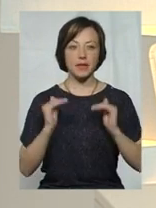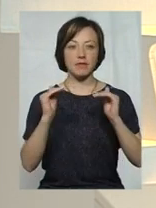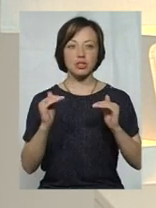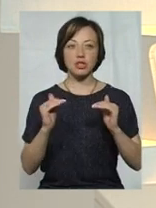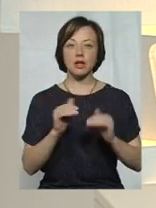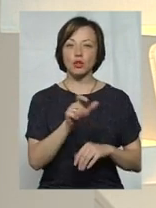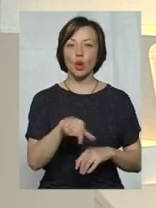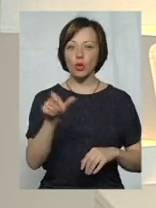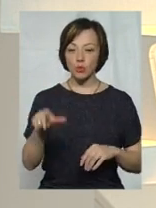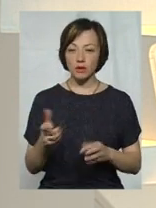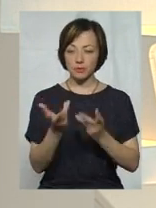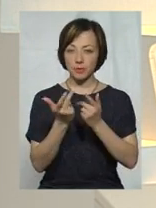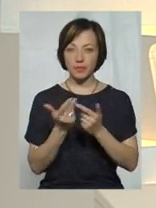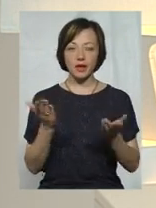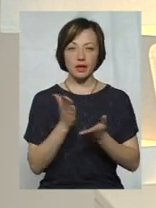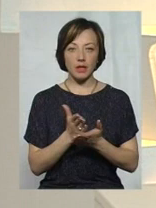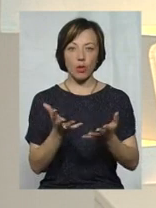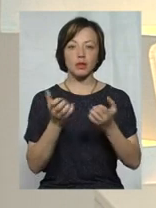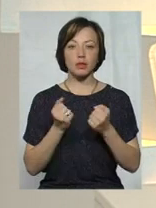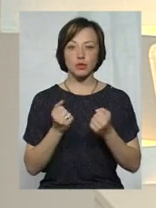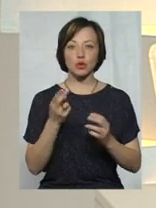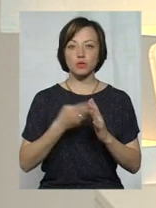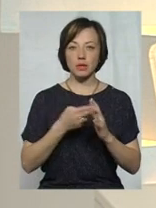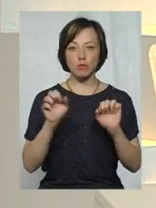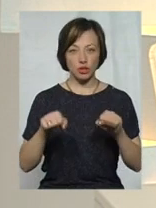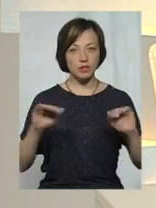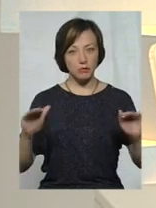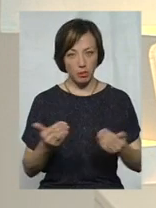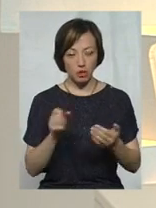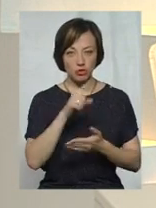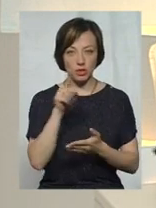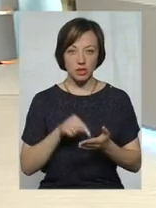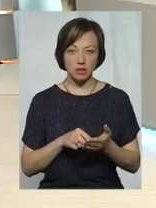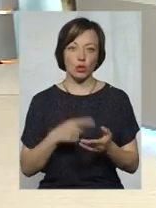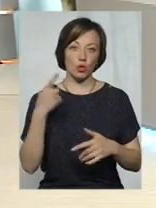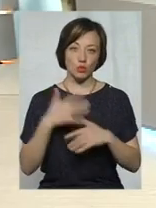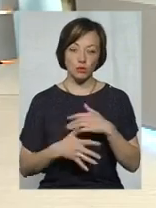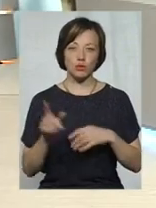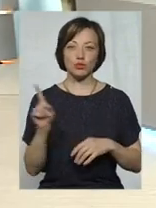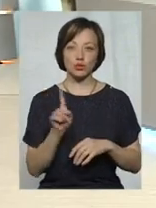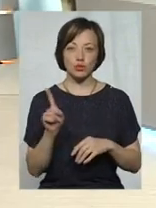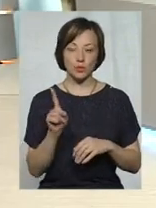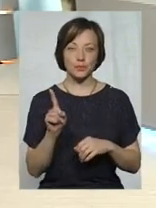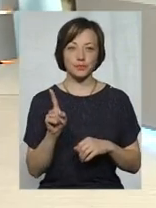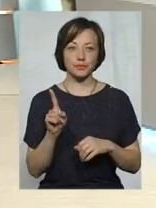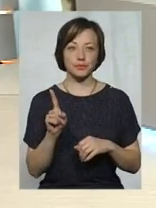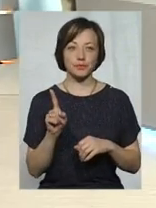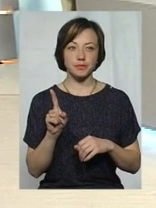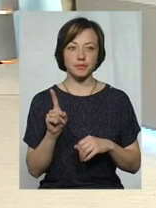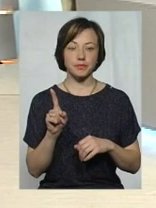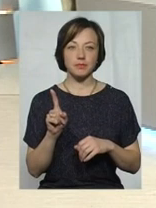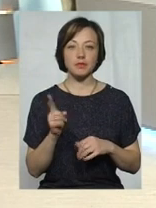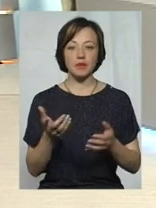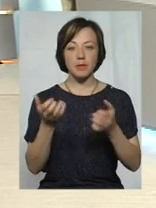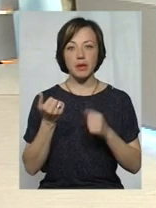кількість людей, які є отримувачами субсидії, можливо, зменшилась. Хоча, розумію, що береться за